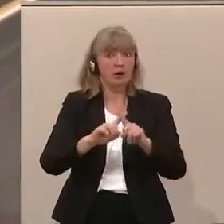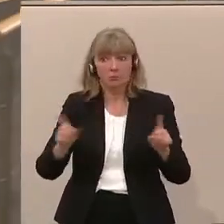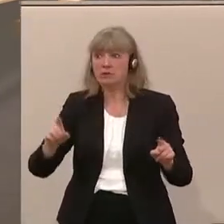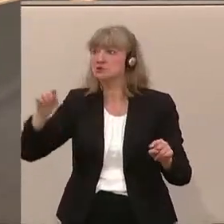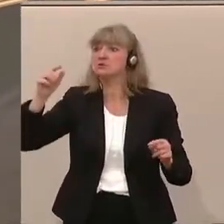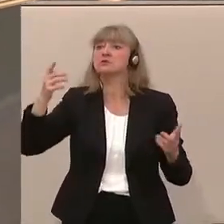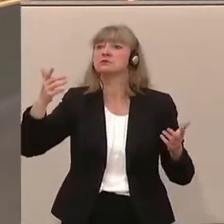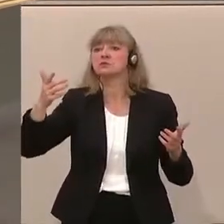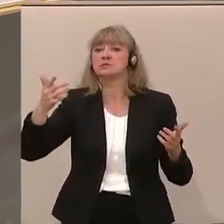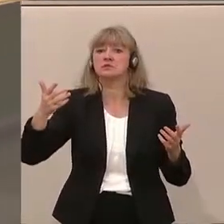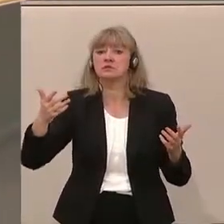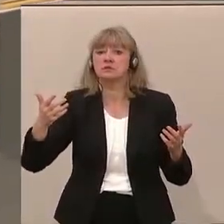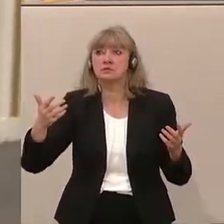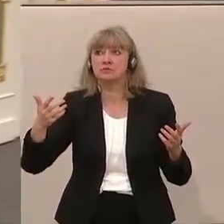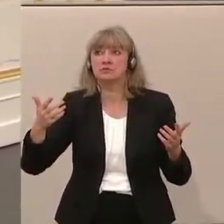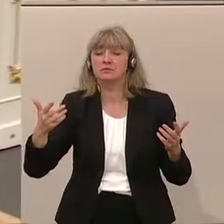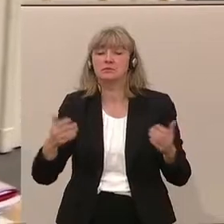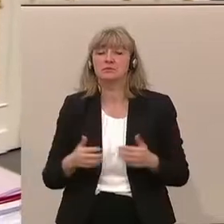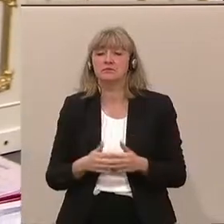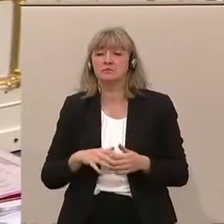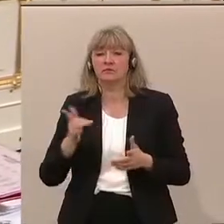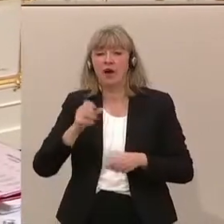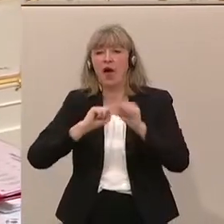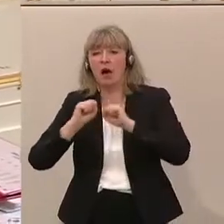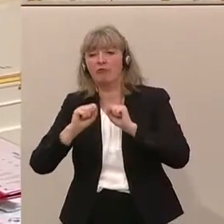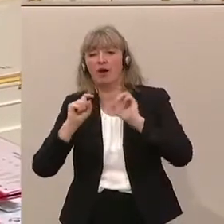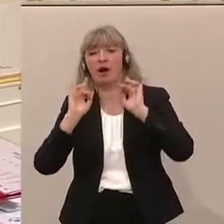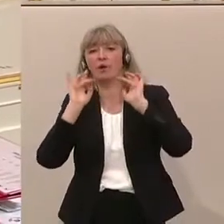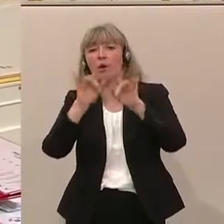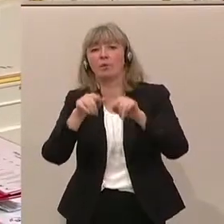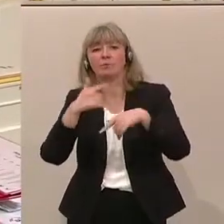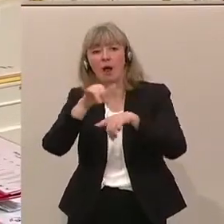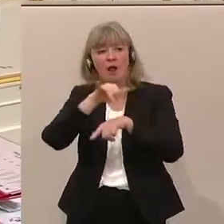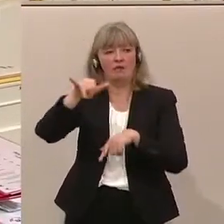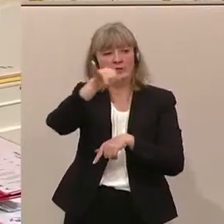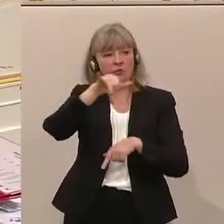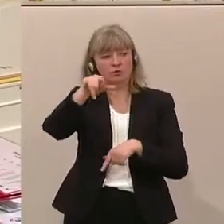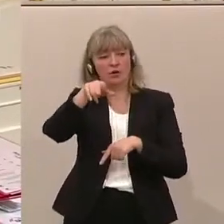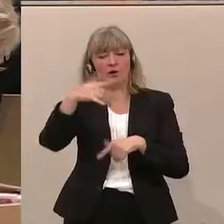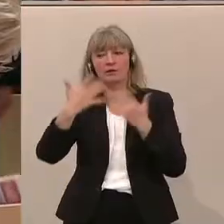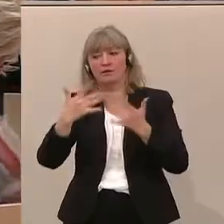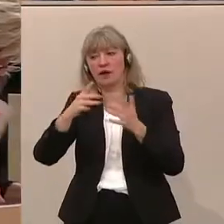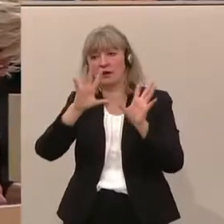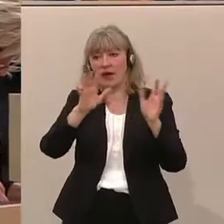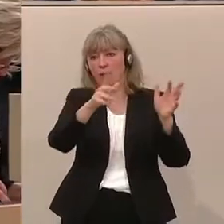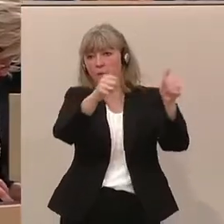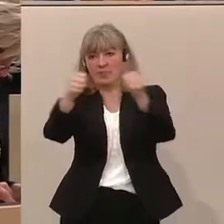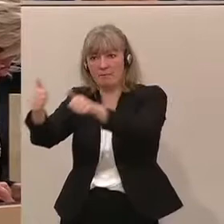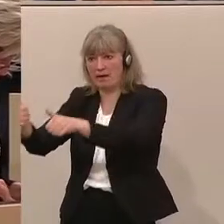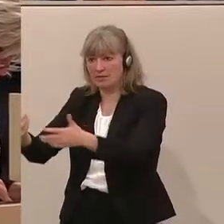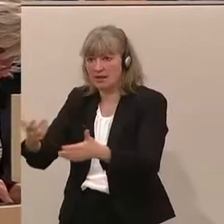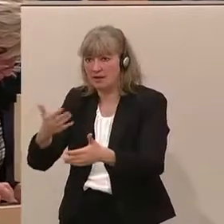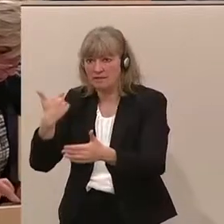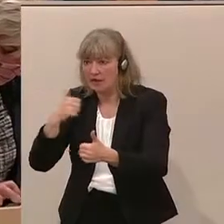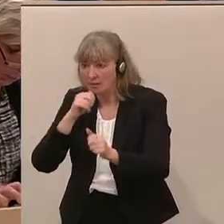gegenständliche Abwehr dann kommt und dieses Flugzeug in der Luft vielleicht übernehmen kann. Jetzt ist